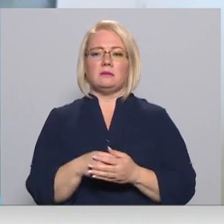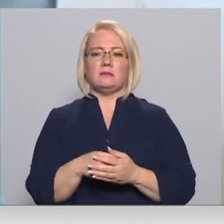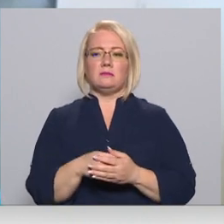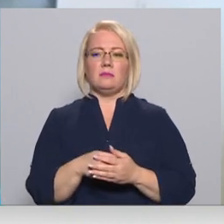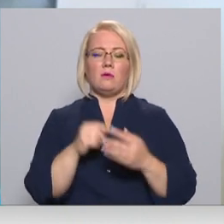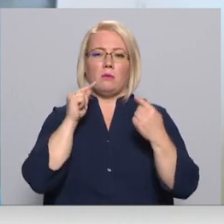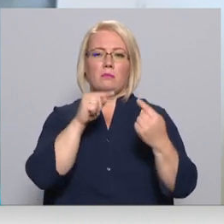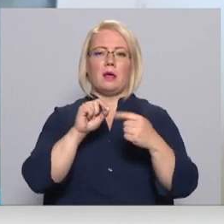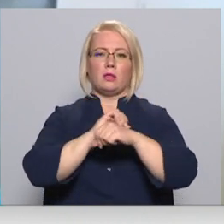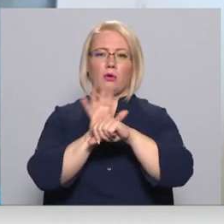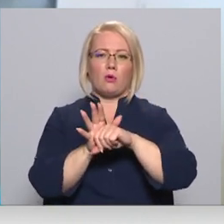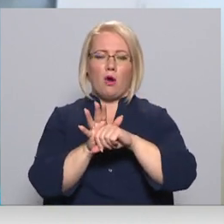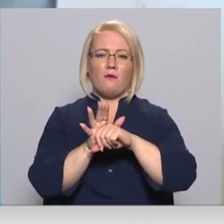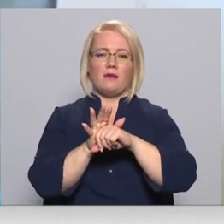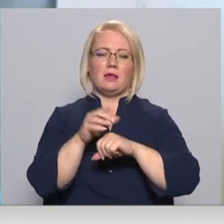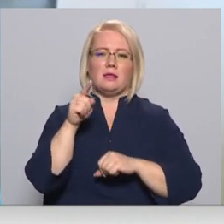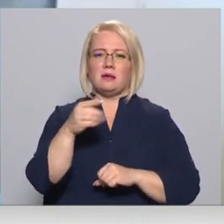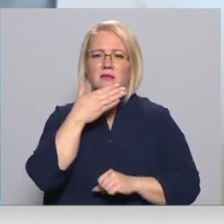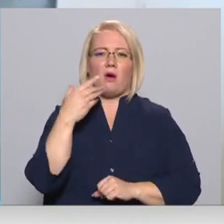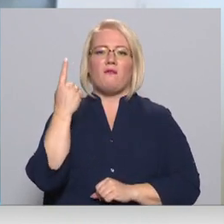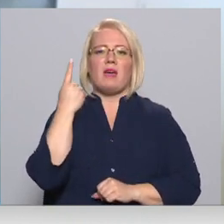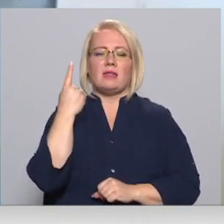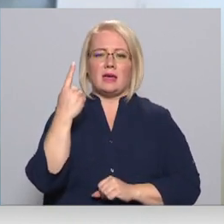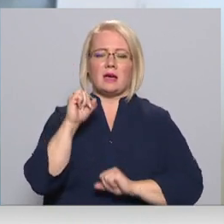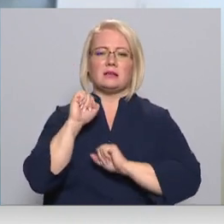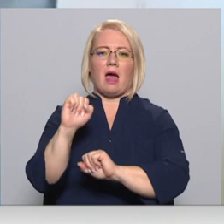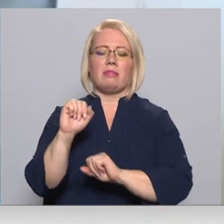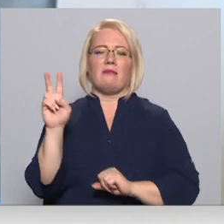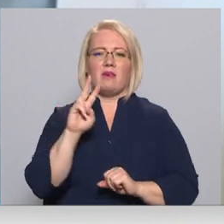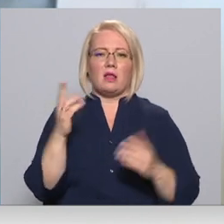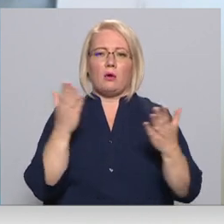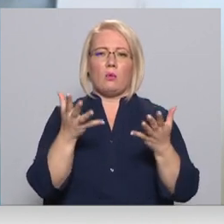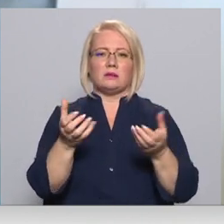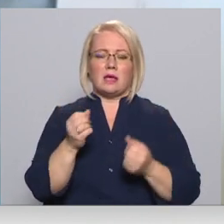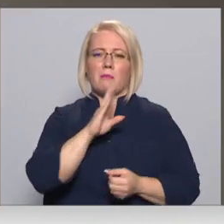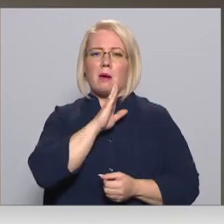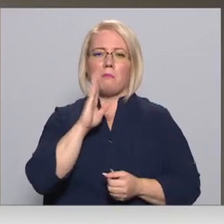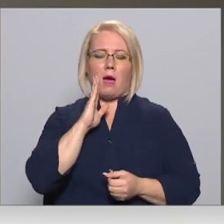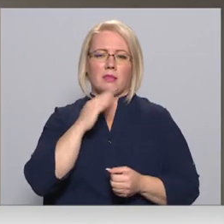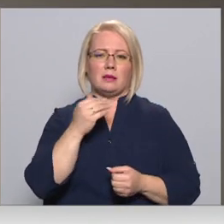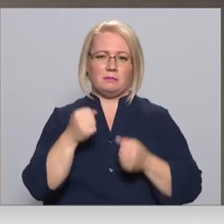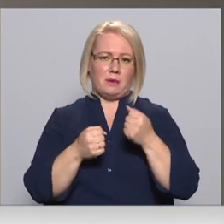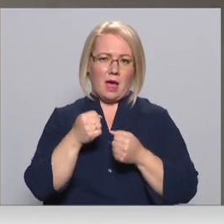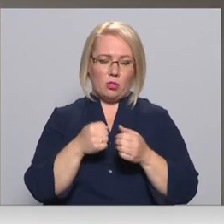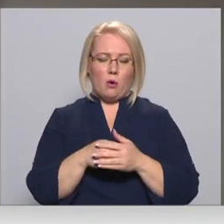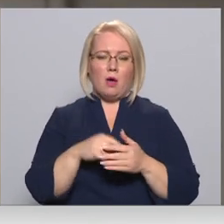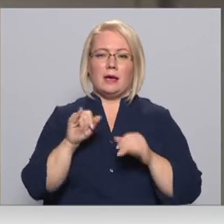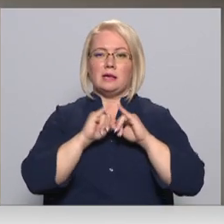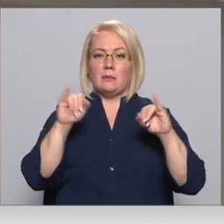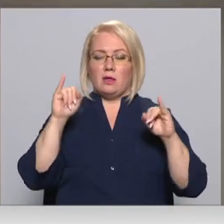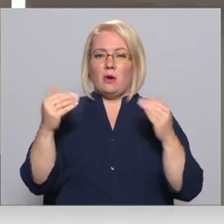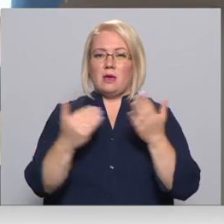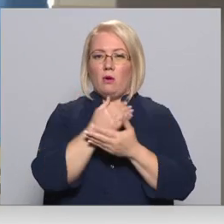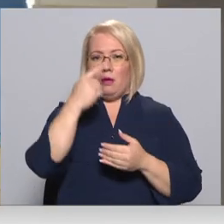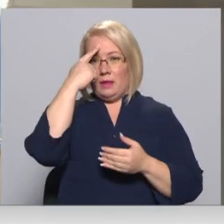pret COVID-19 tas nav vienīgas antivielas, ko bērniņš saņem ar matas pienu. Lai gan izpatoties jaunajam delta